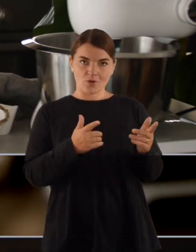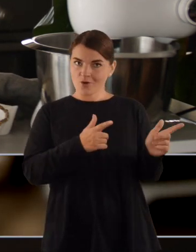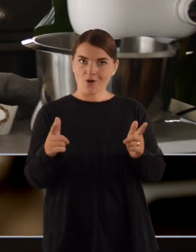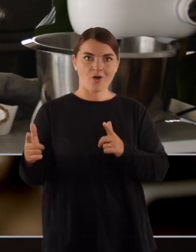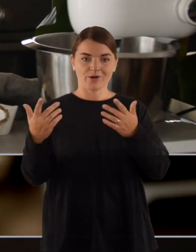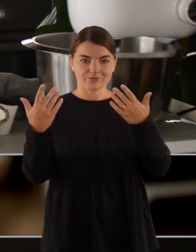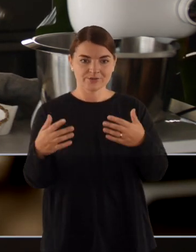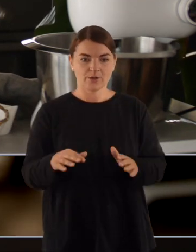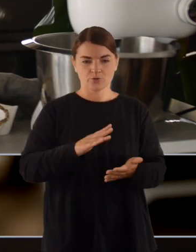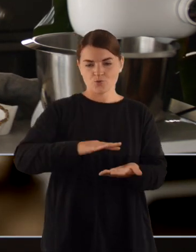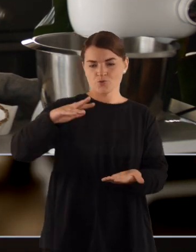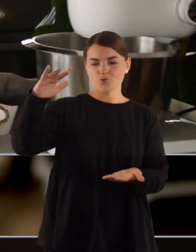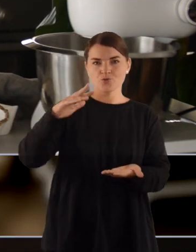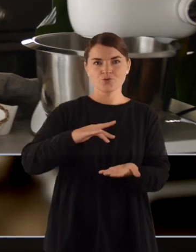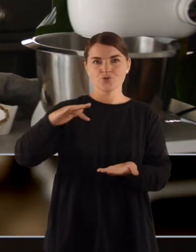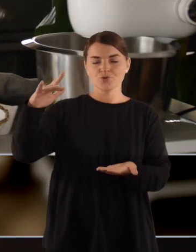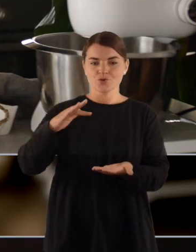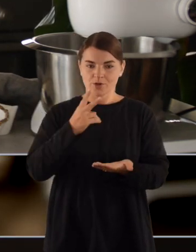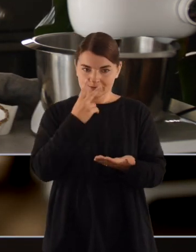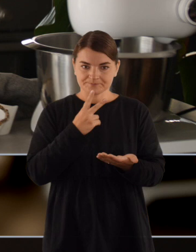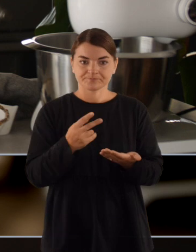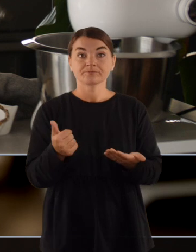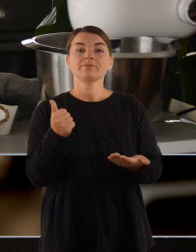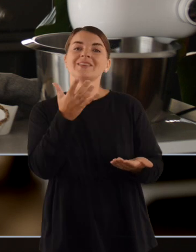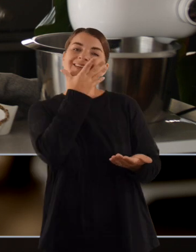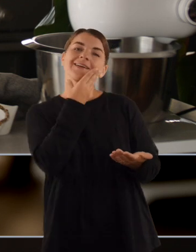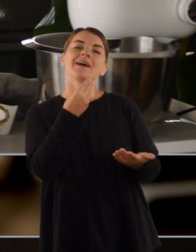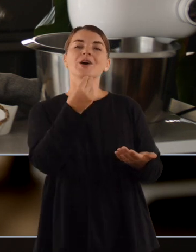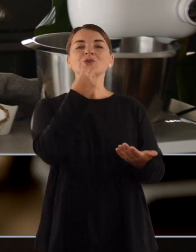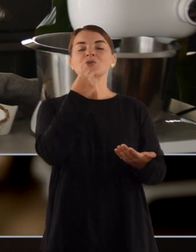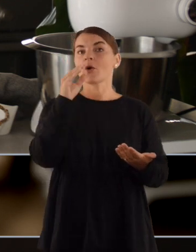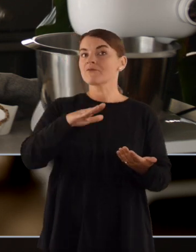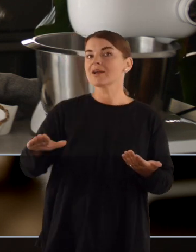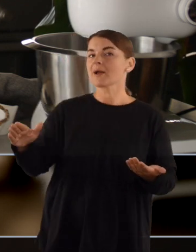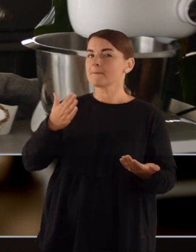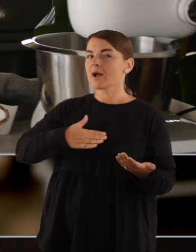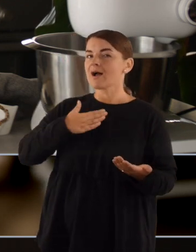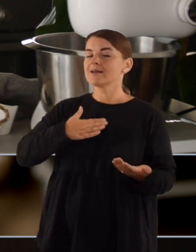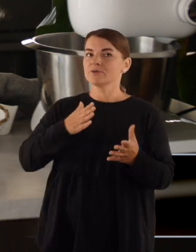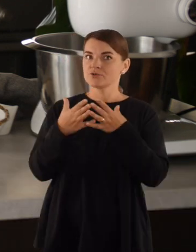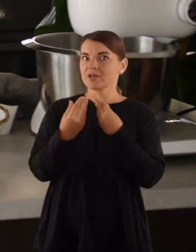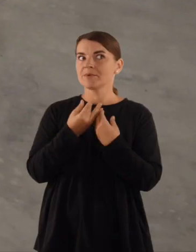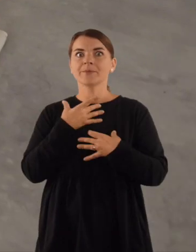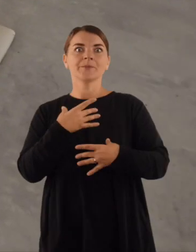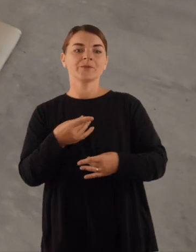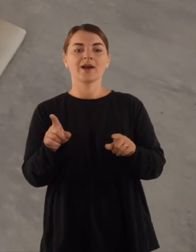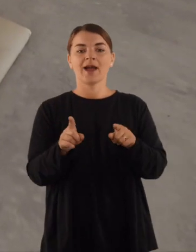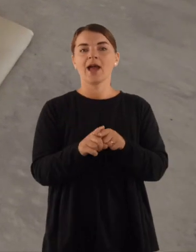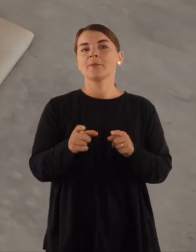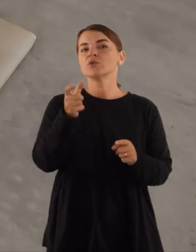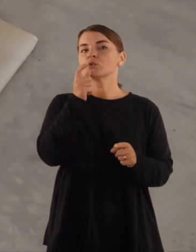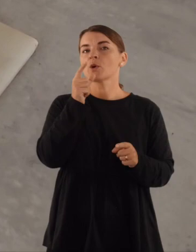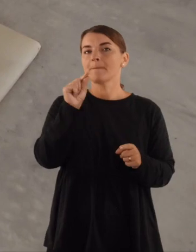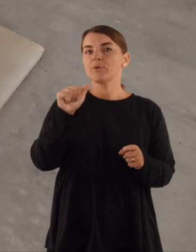mūsų iškėpę, dar visas garuojantis. Tiesiog, gražiau atrodytų ir vaikam ir visai šeimiai labiau norėtųsi, galima dar tokio